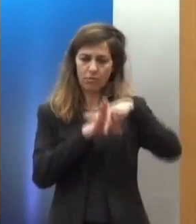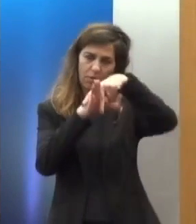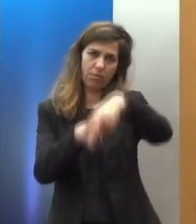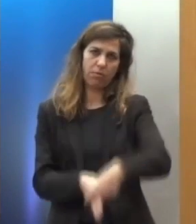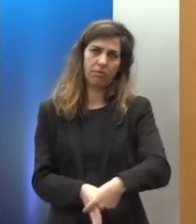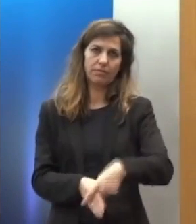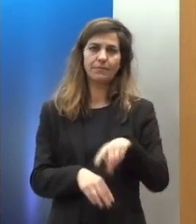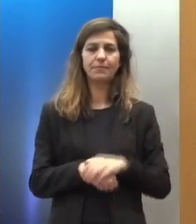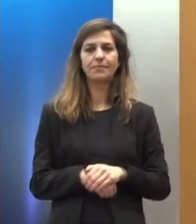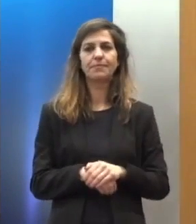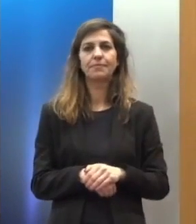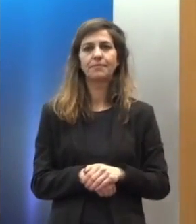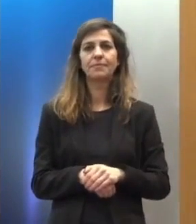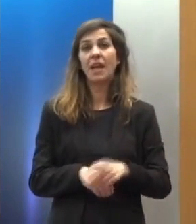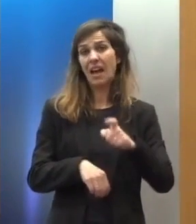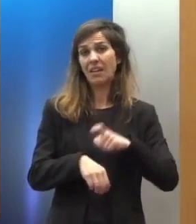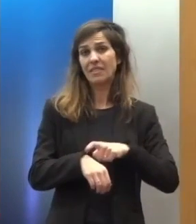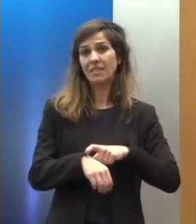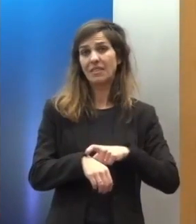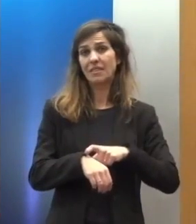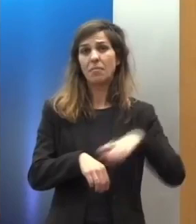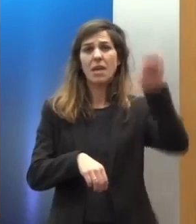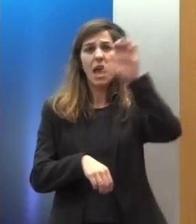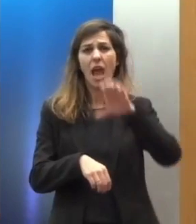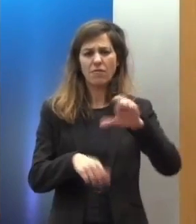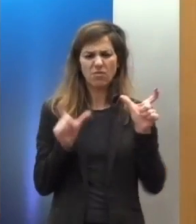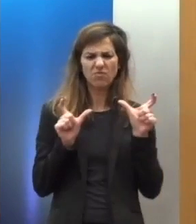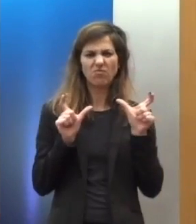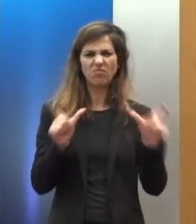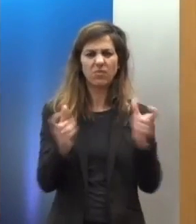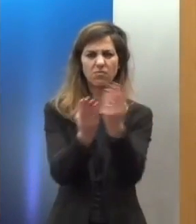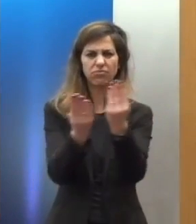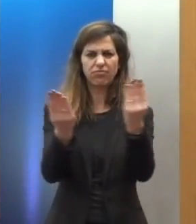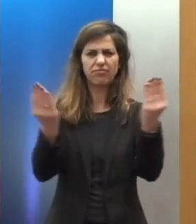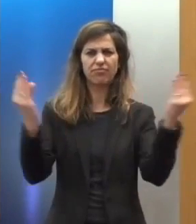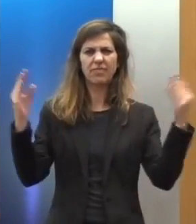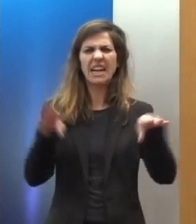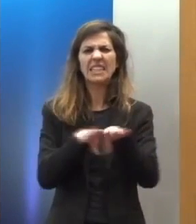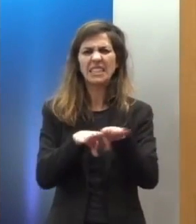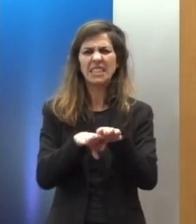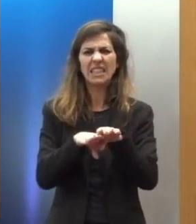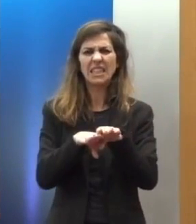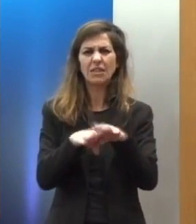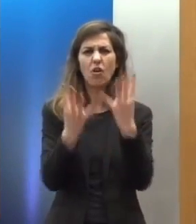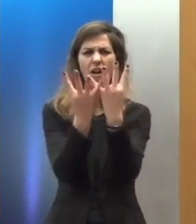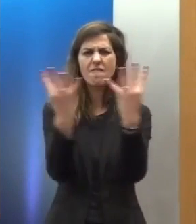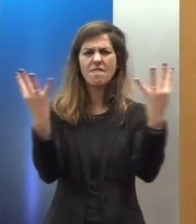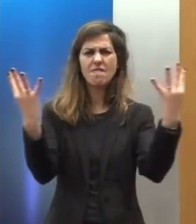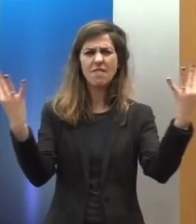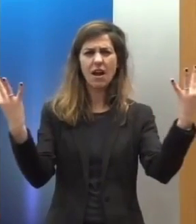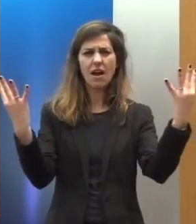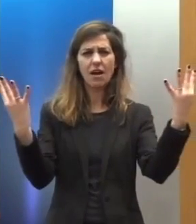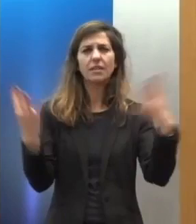συμπέρασμα. Η ιδέα της Ευρώπης φρούριο με κλειστά σύνορα και ανέγευση φρακτών μοιάζει πλέον να γίνεται